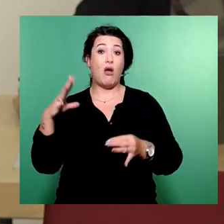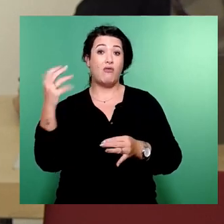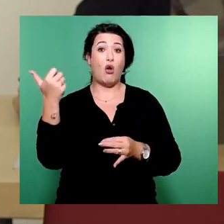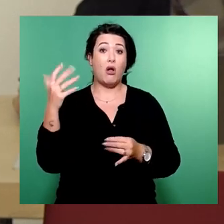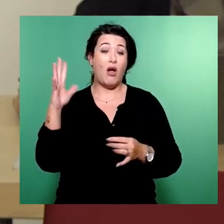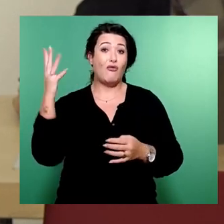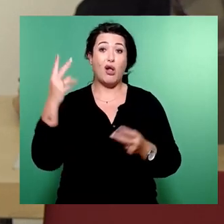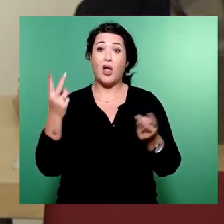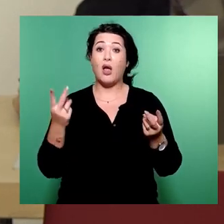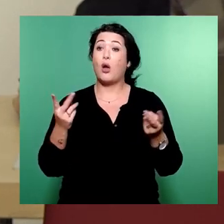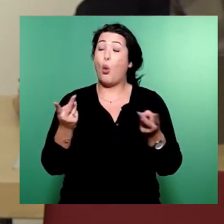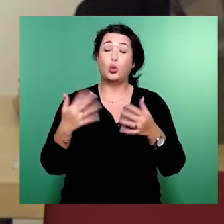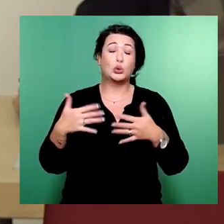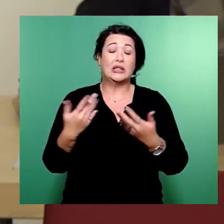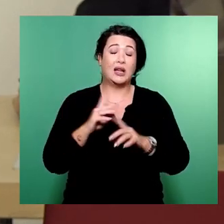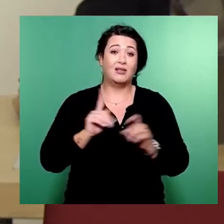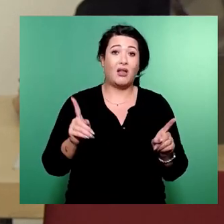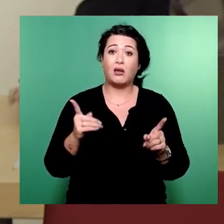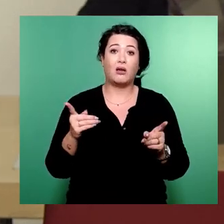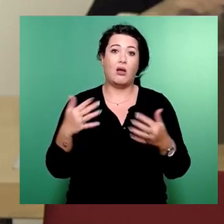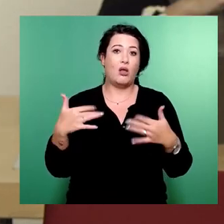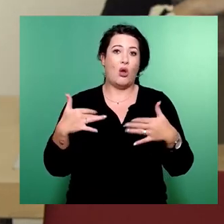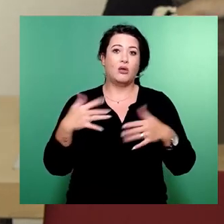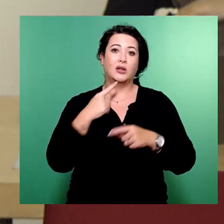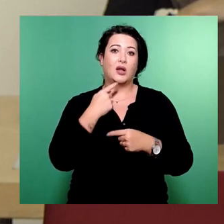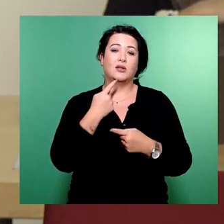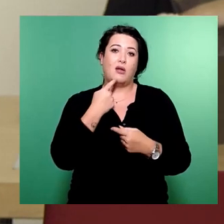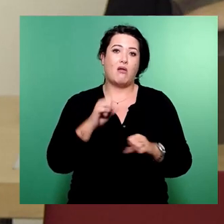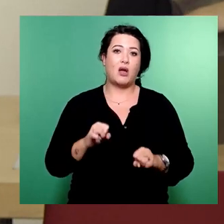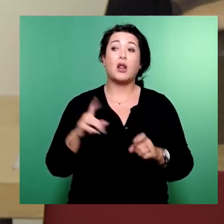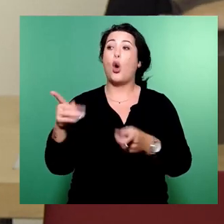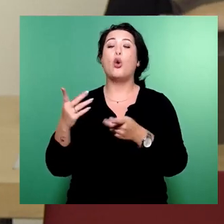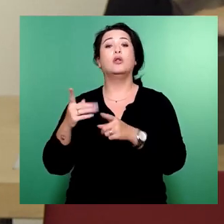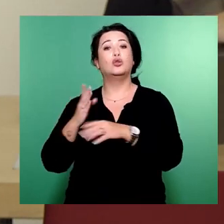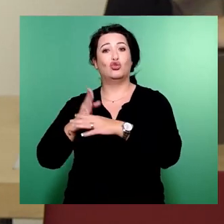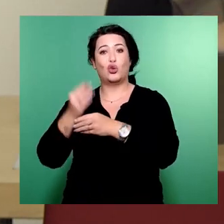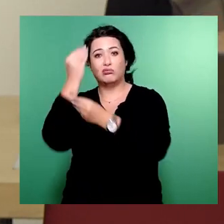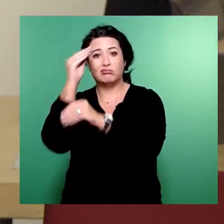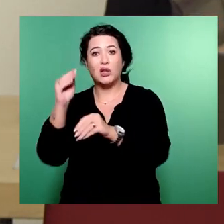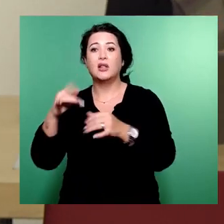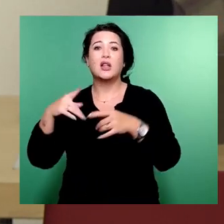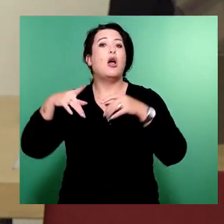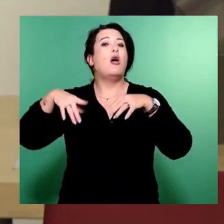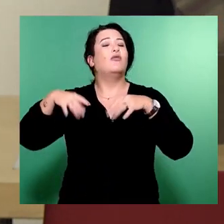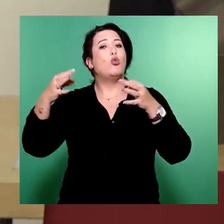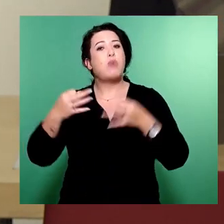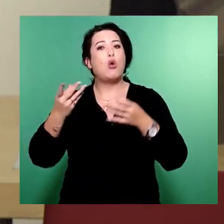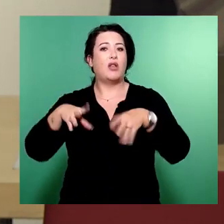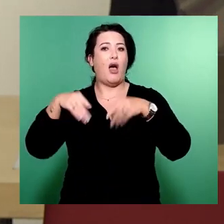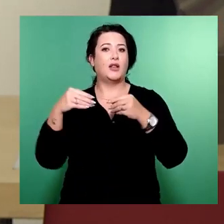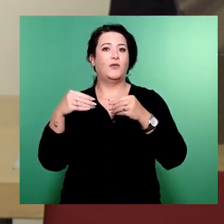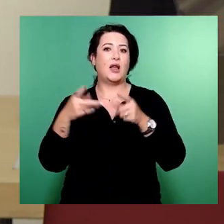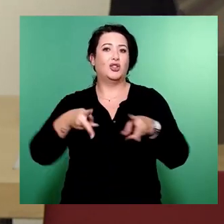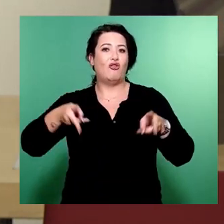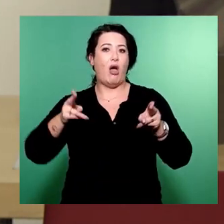Maßnahme war, sondern es braucht, das habe ich im Stadtbezirksbeirat auch erklärt, eine Einschwingephase und wie gesagt, wir befinden uns jetzt auch in einer Zeit mit Sondereffekten,